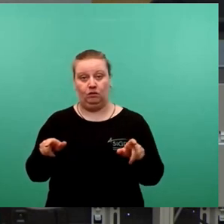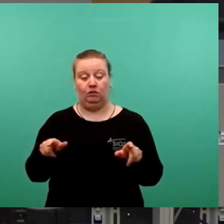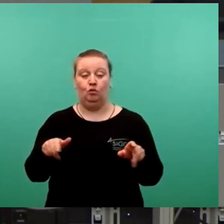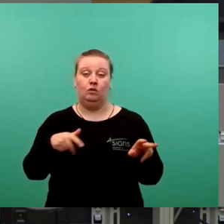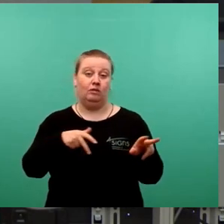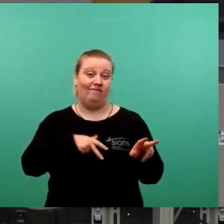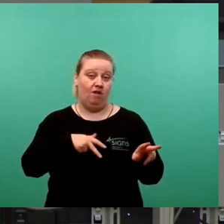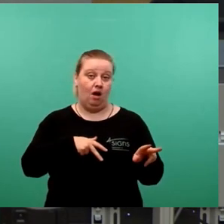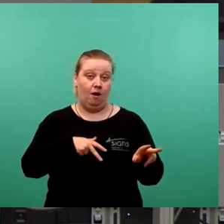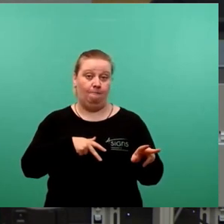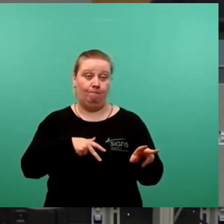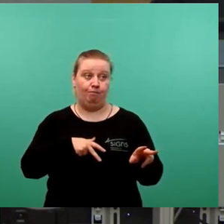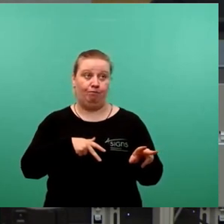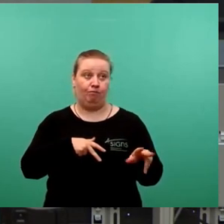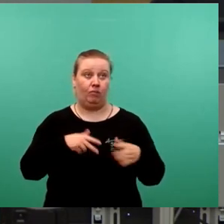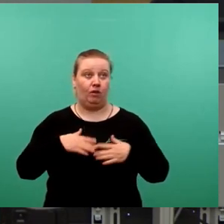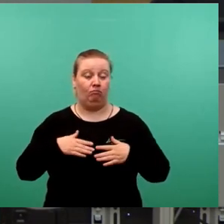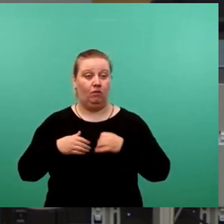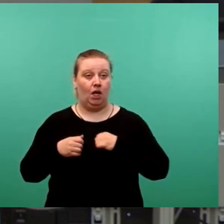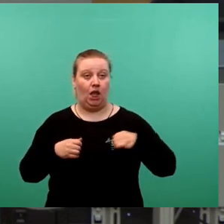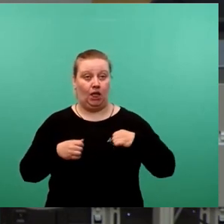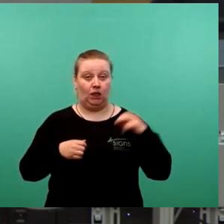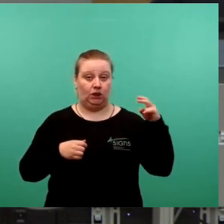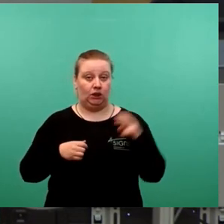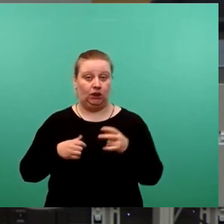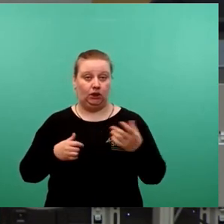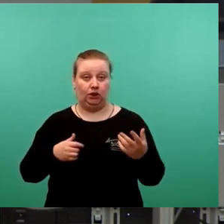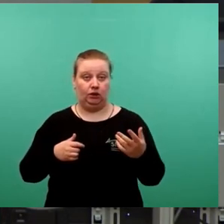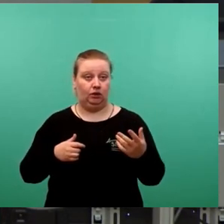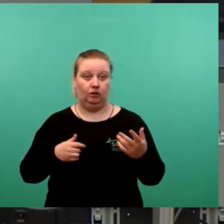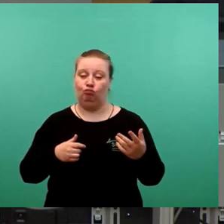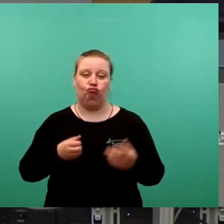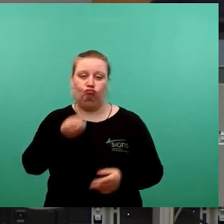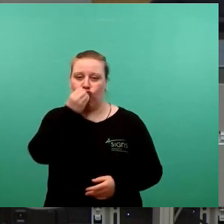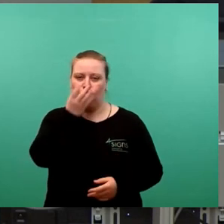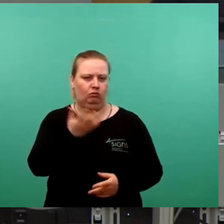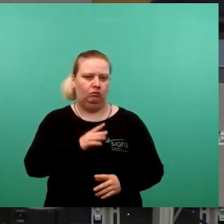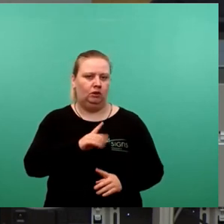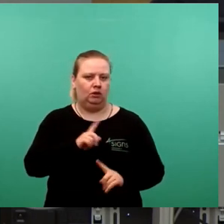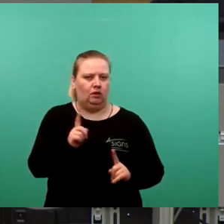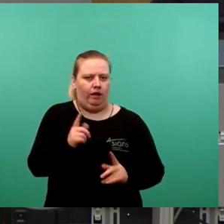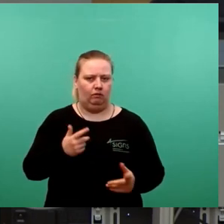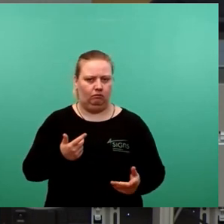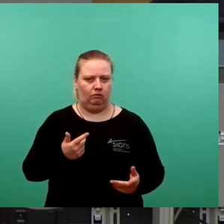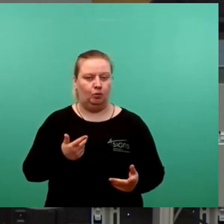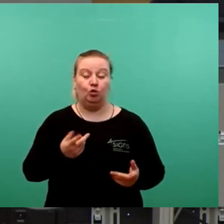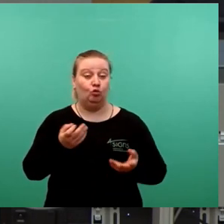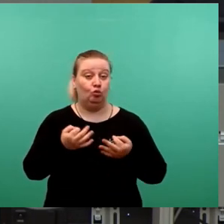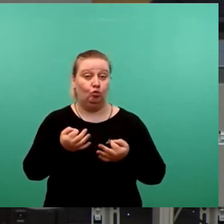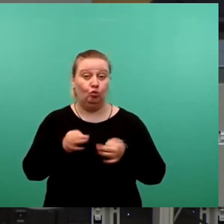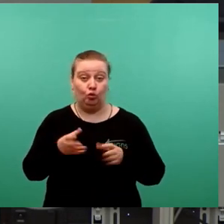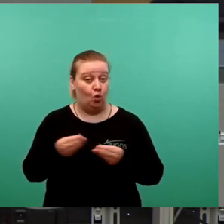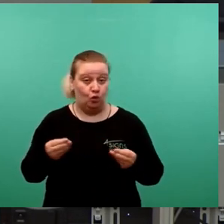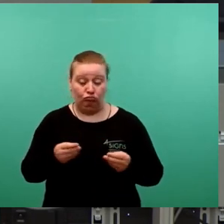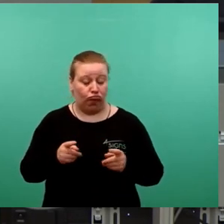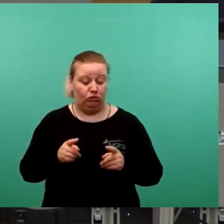aus Sicht der Linken ist das nicht die ideale Lösung. Es ist keine wirklich gute Lösung. Wir